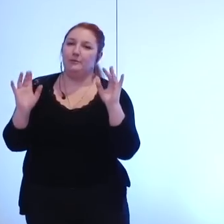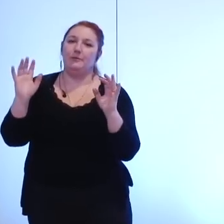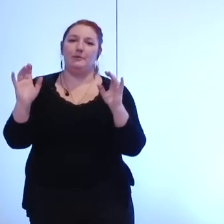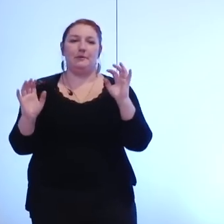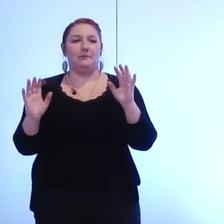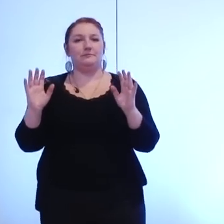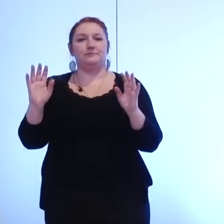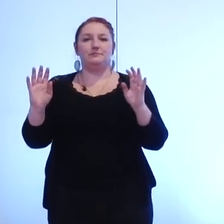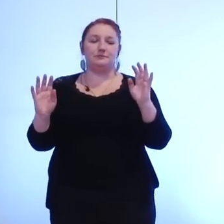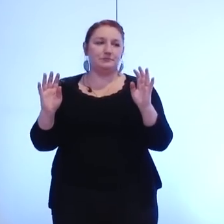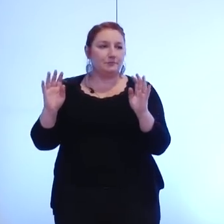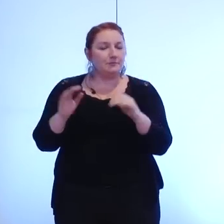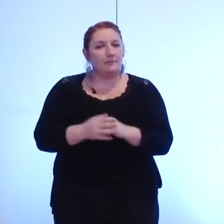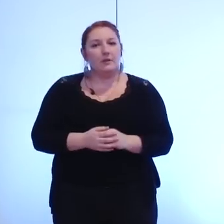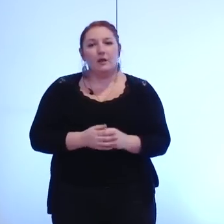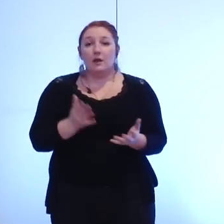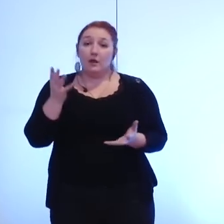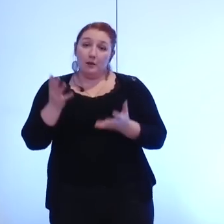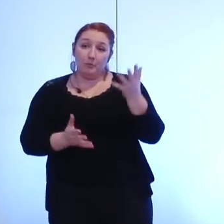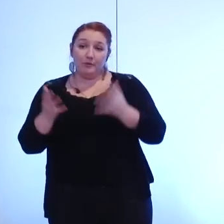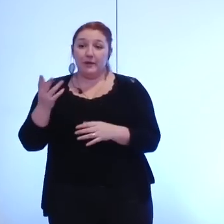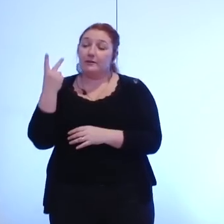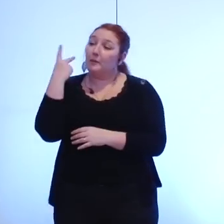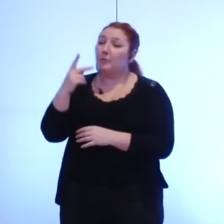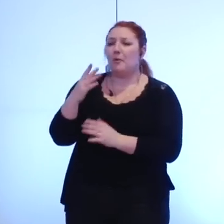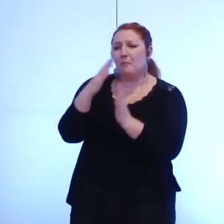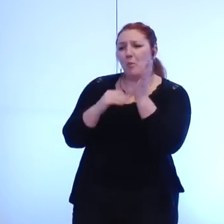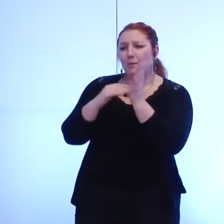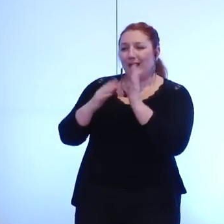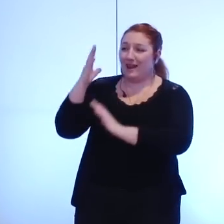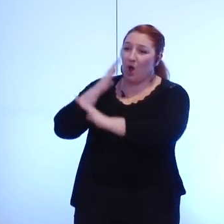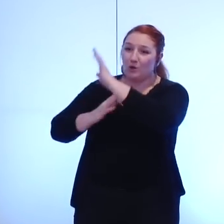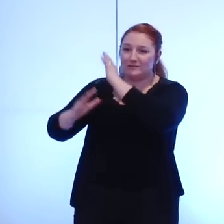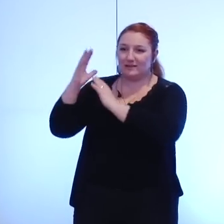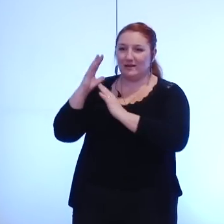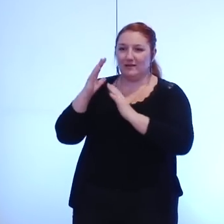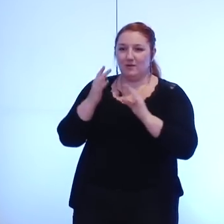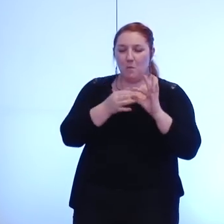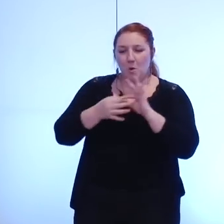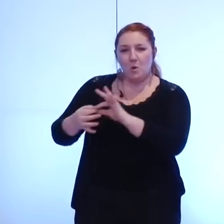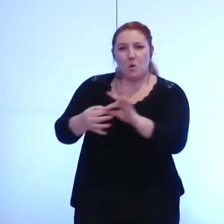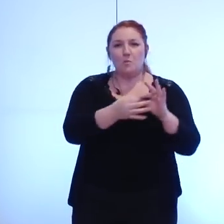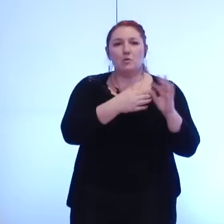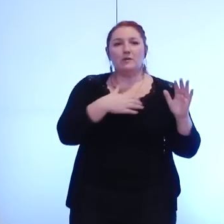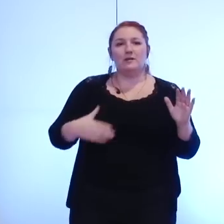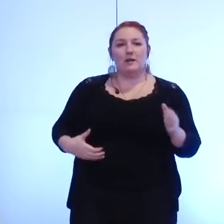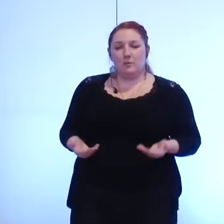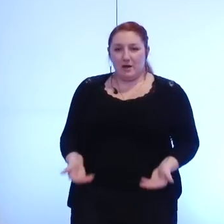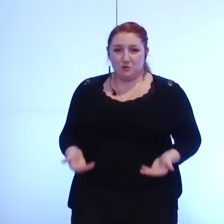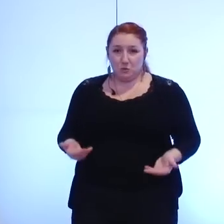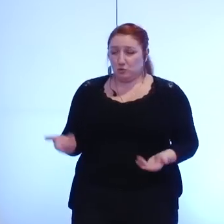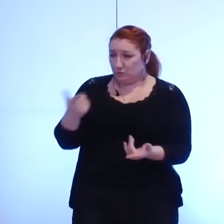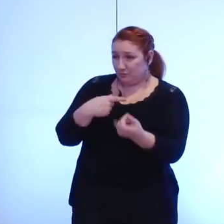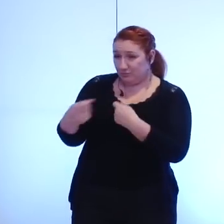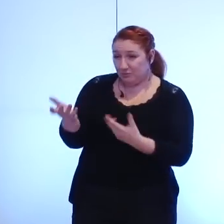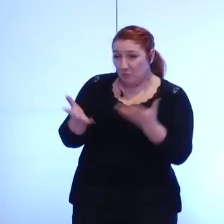ancré dans un modèle ancien celui qui n'était pas à'échelle de notre communauté d'agglomération aujourd'hui et c'est peut